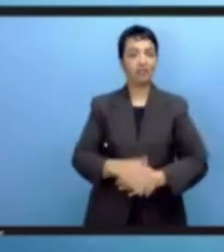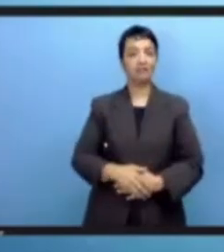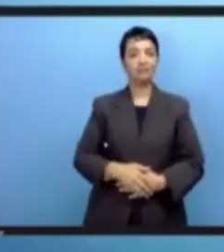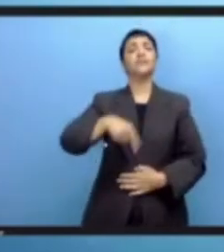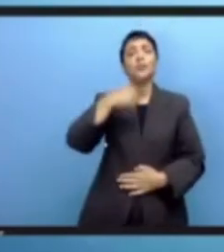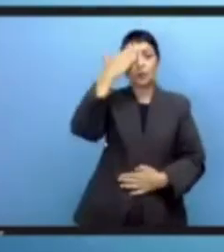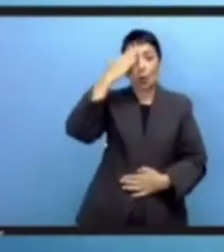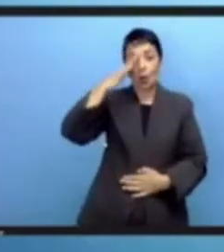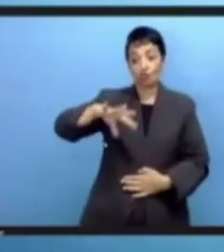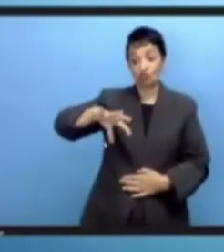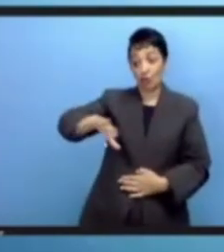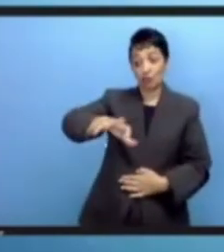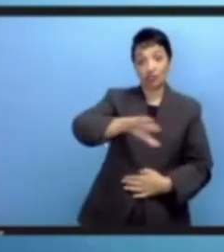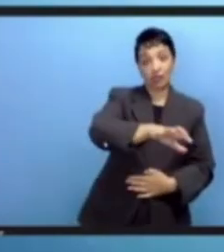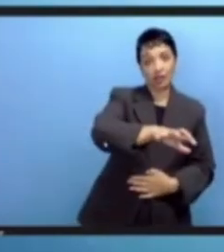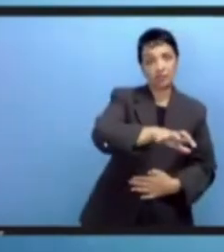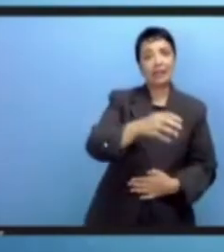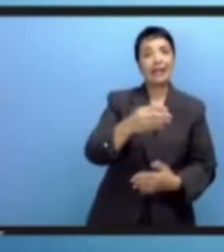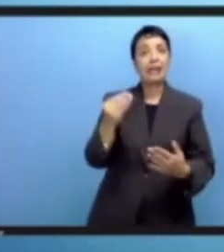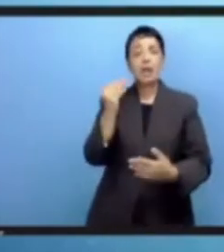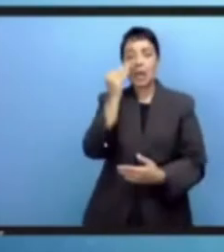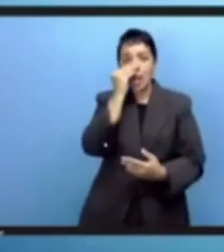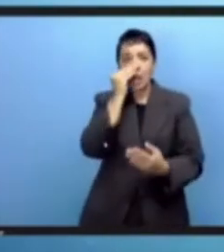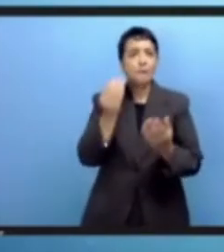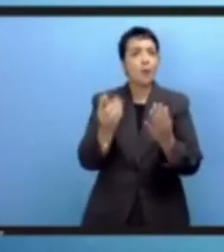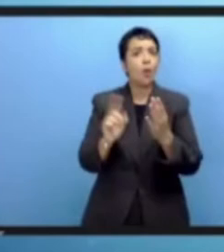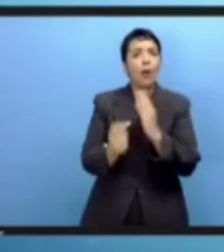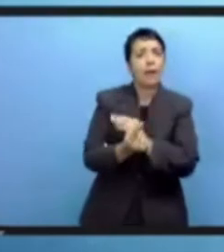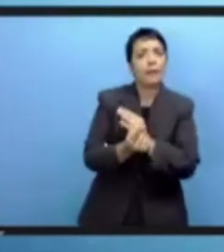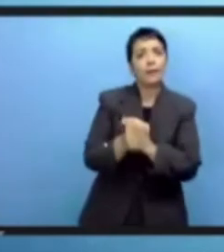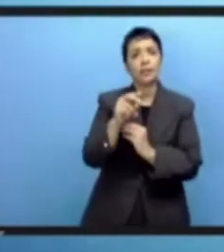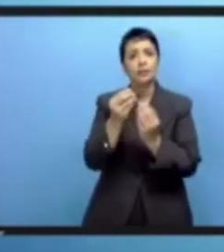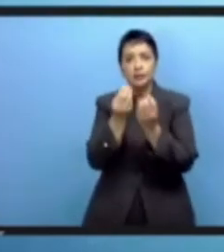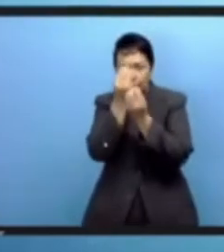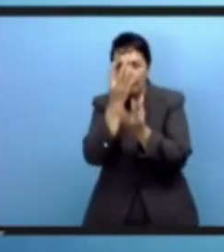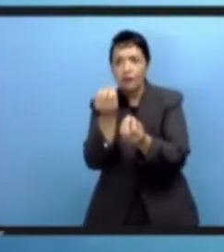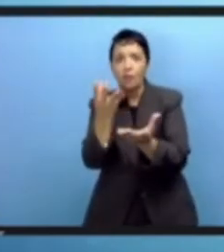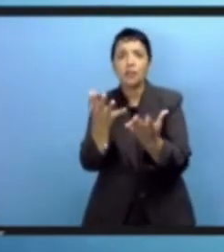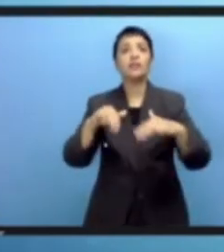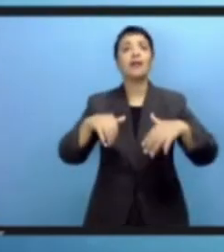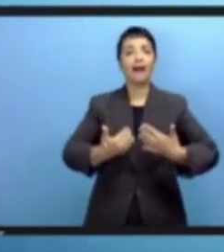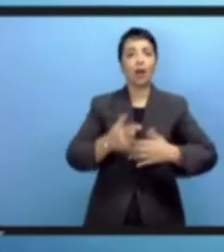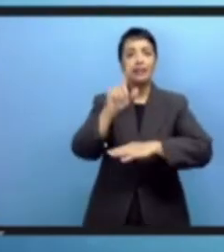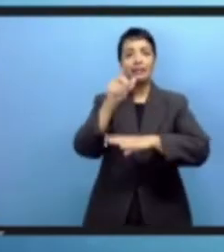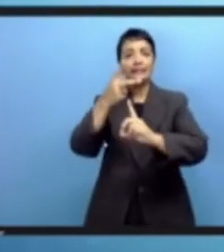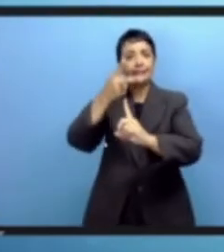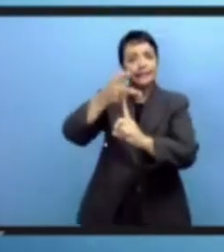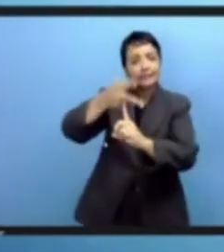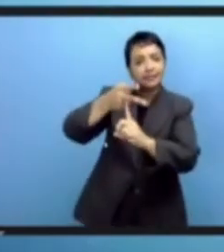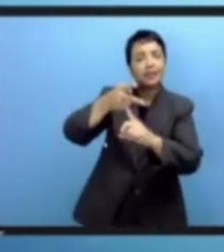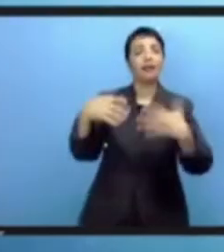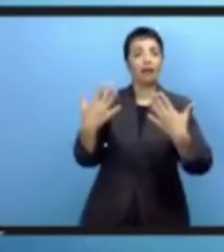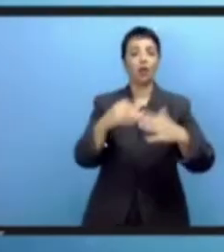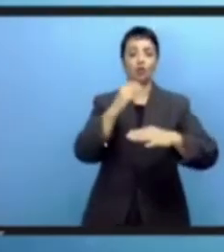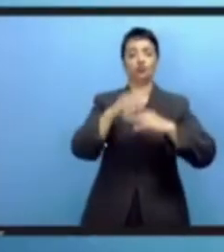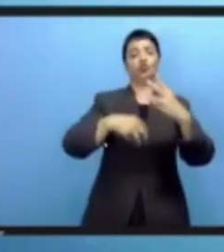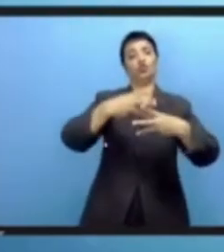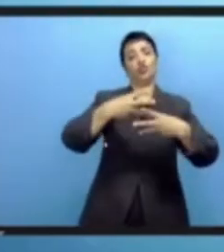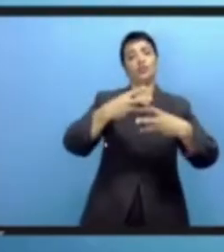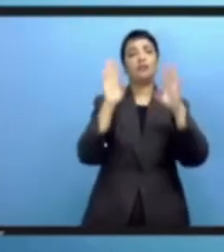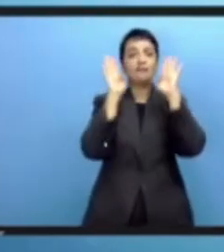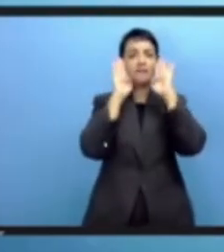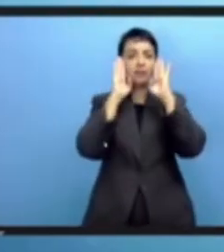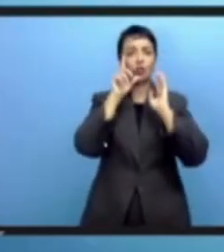بشبكة الإنترنت بل نعرف أن هناك العديد من البلدان التي بها 80% من أراء